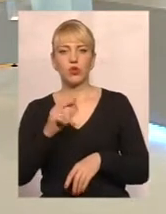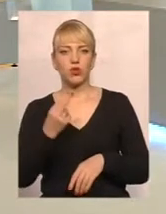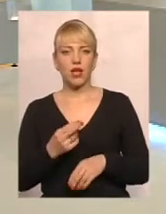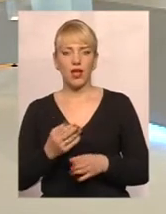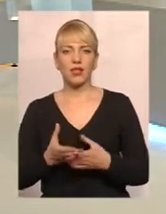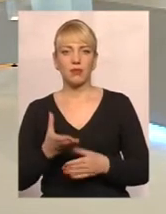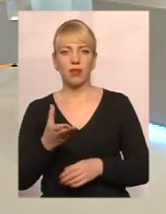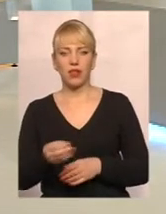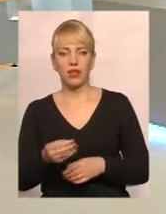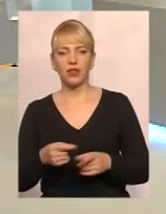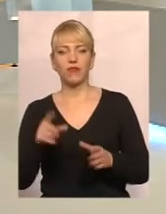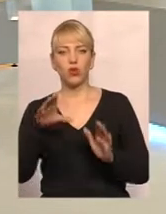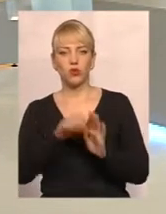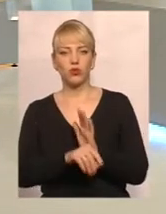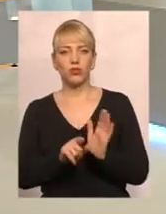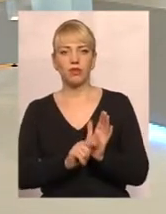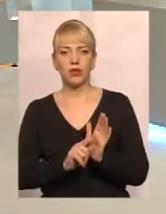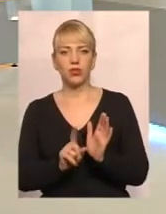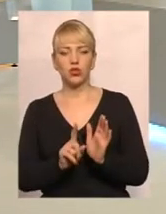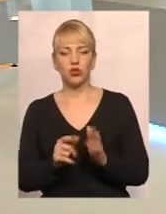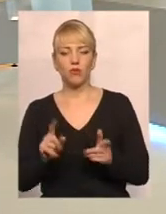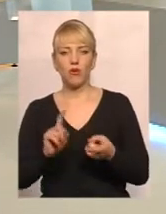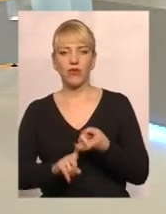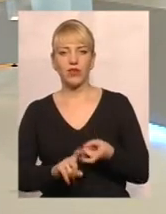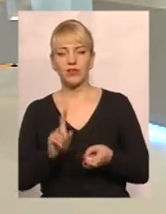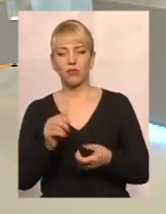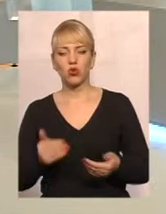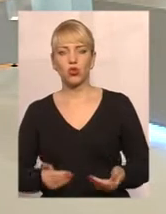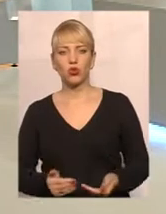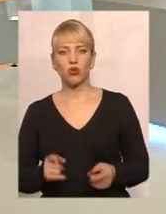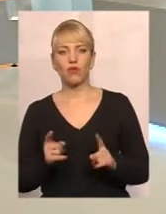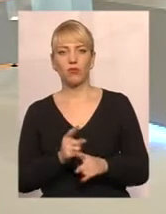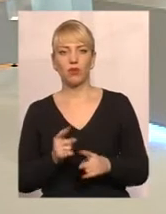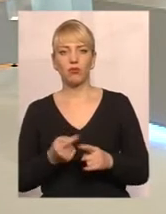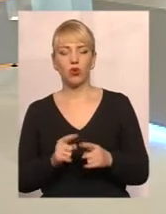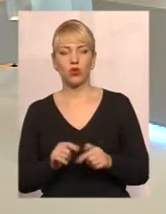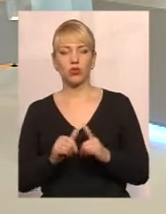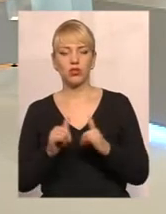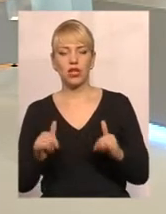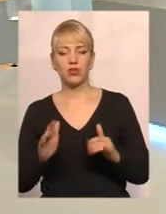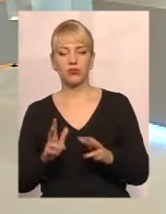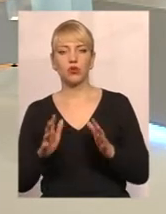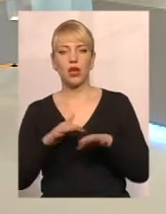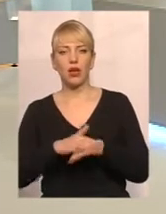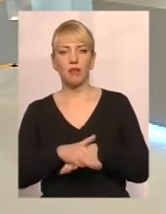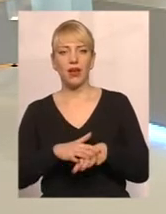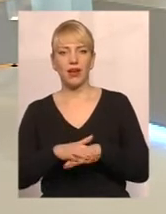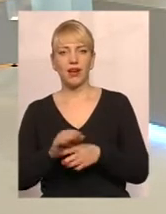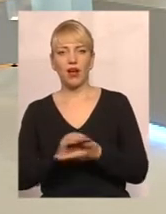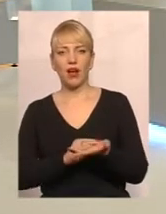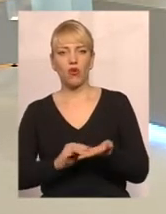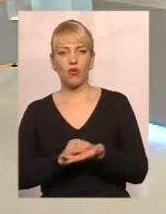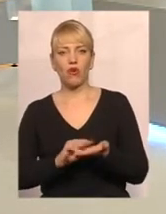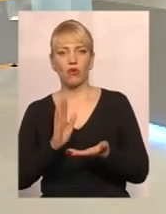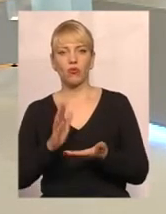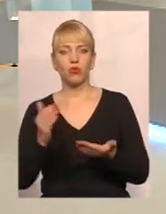виплат, в тому числі пенсій, які пов'язані із прожитковим мінімумом і його зростанням, будуть перераховані і будуть виплачені вже громадянам в